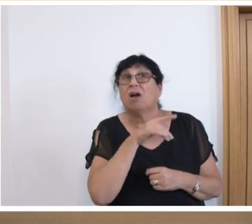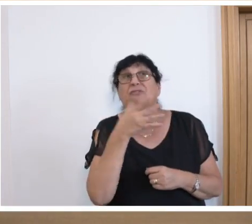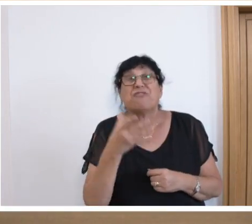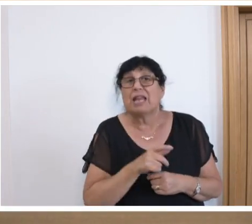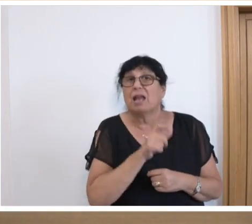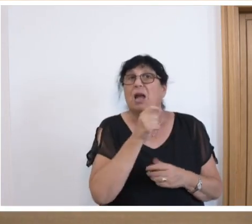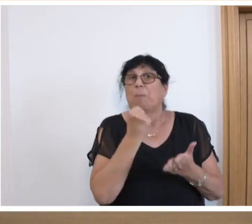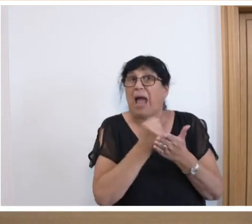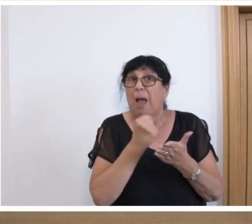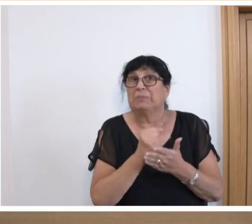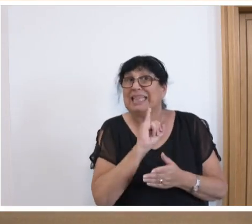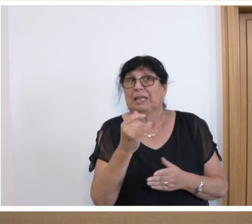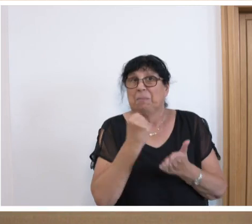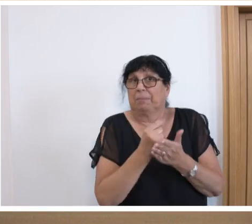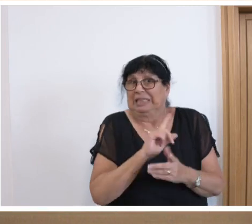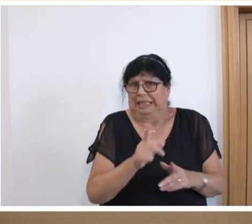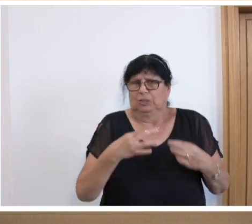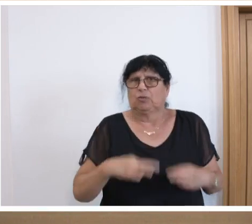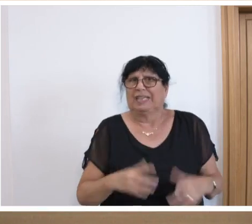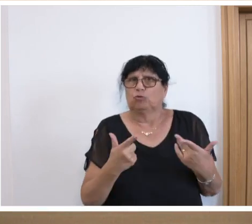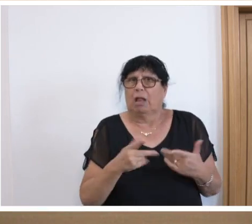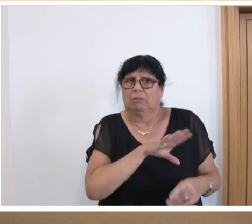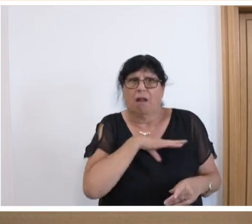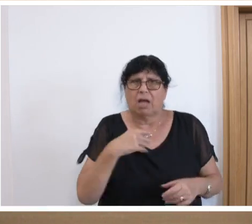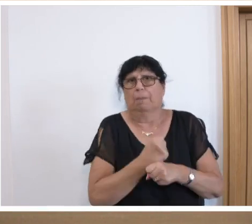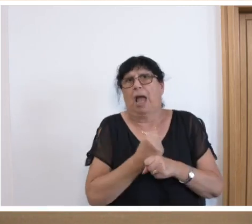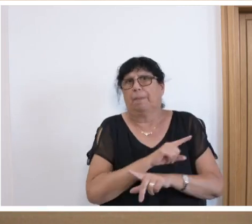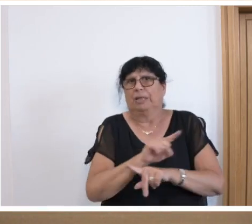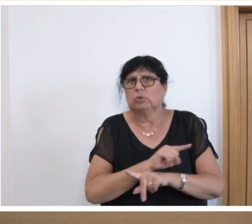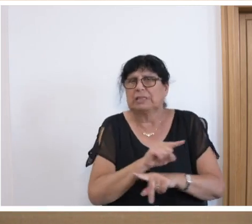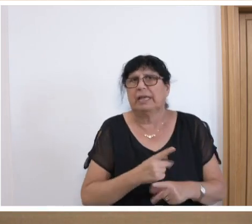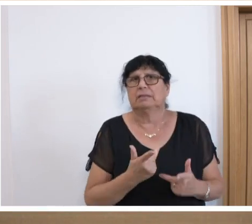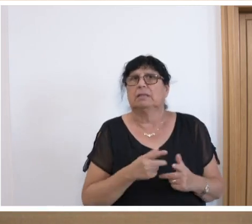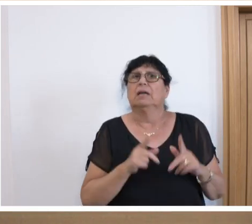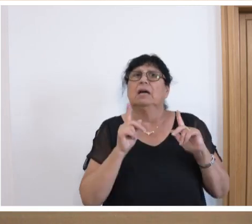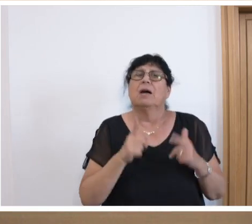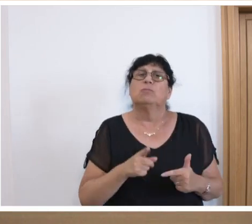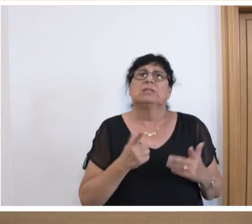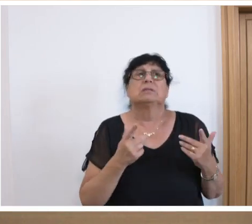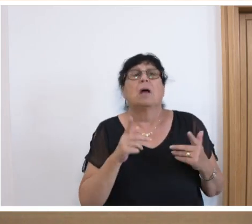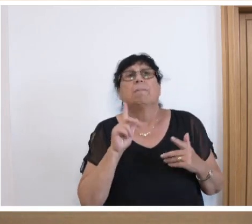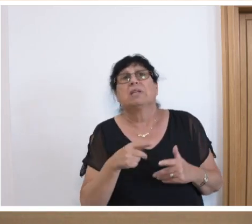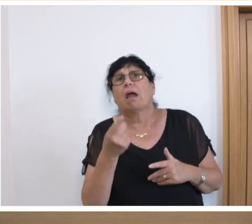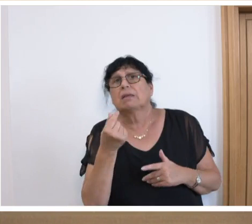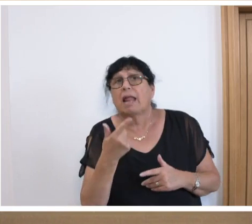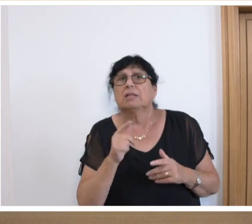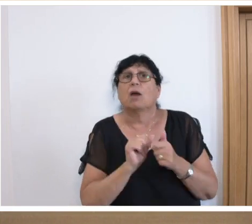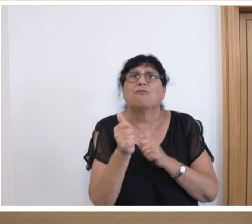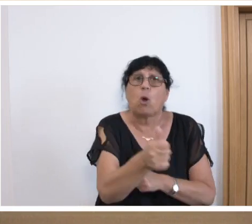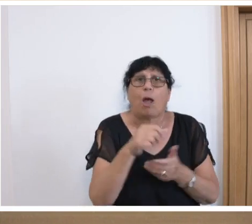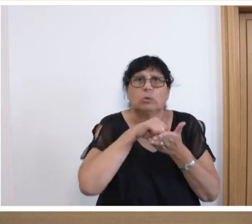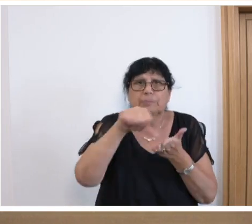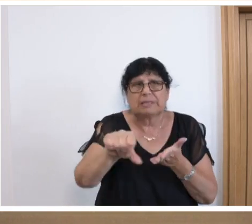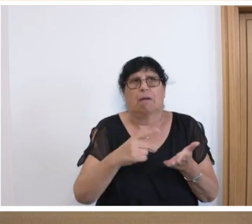überhaupt nicht zufriedenstellend ist. Lange Bearbeitungszeiten, es muss mit erheblichen Geldern in Vorlage